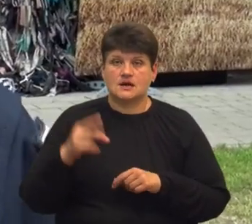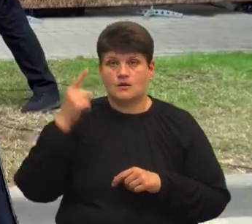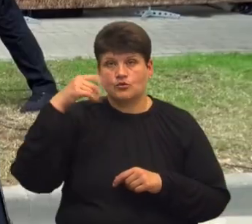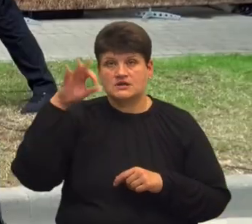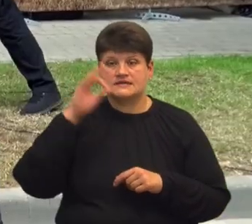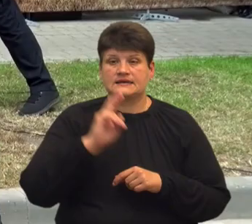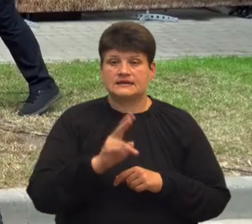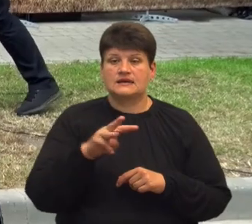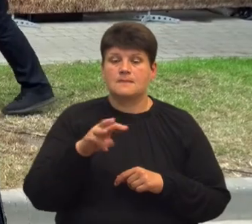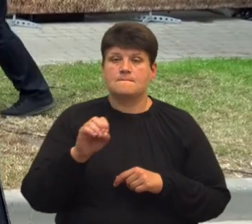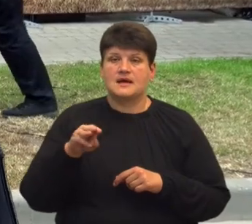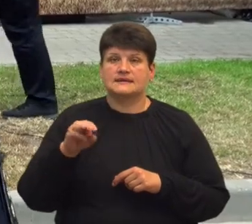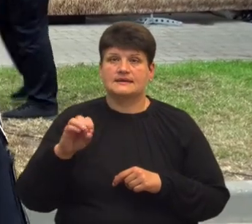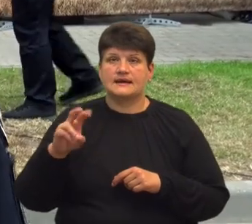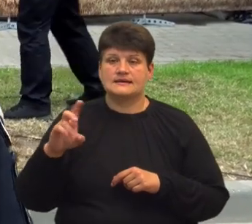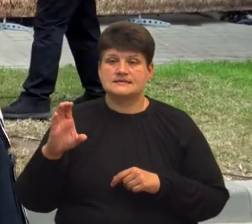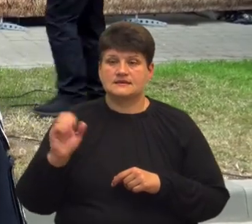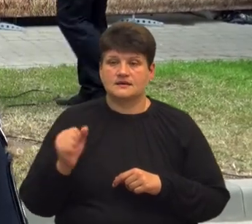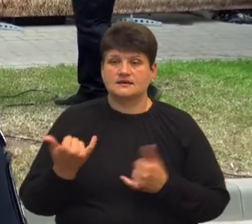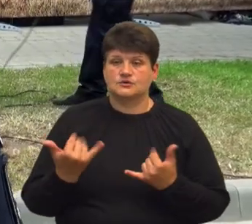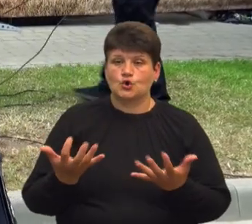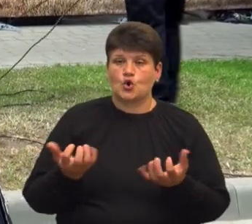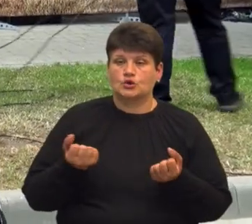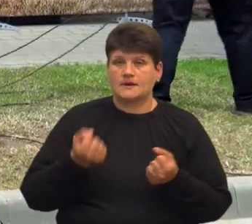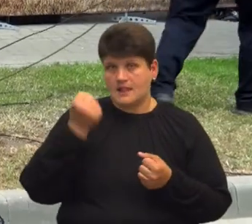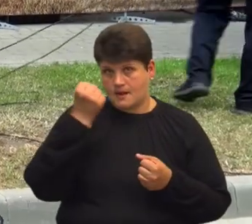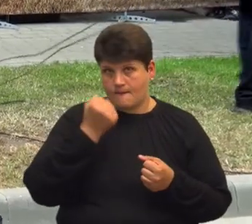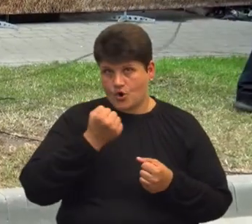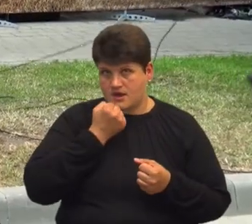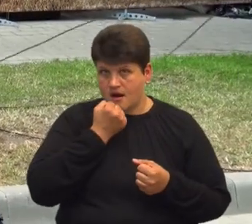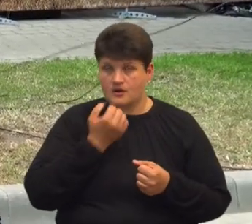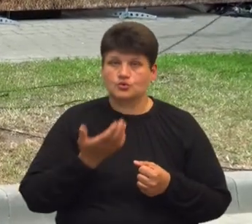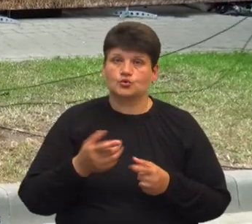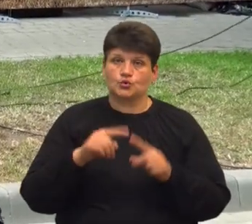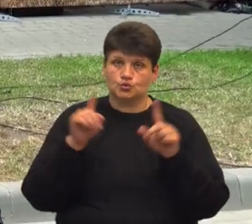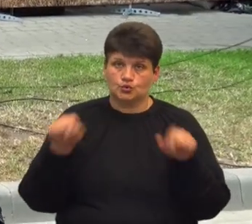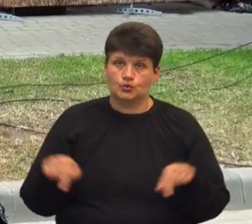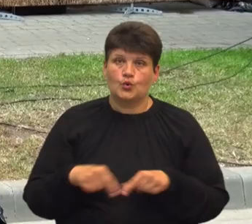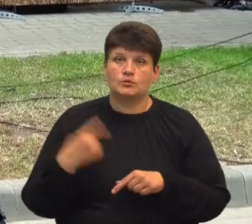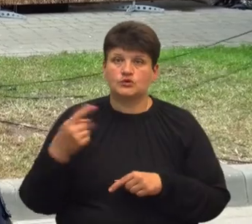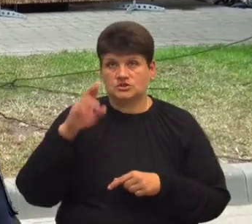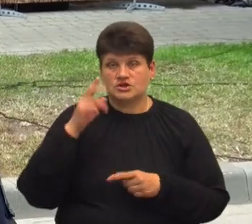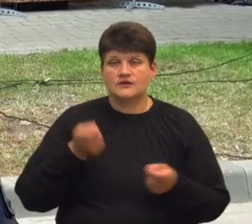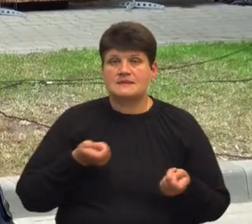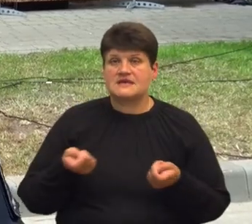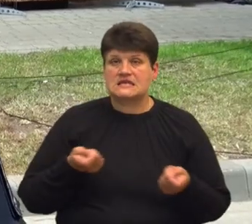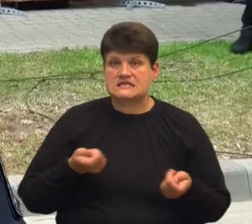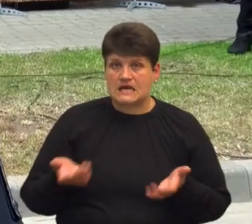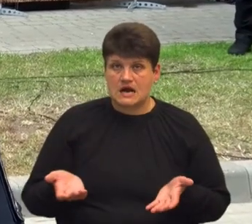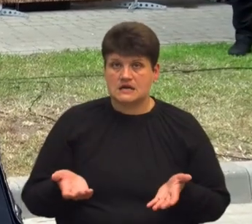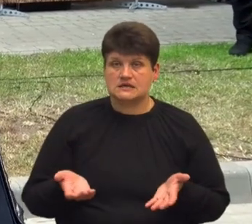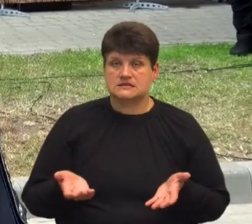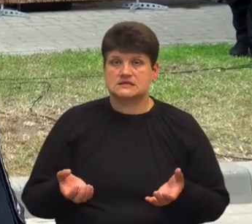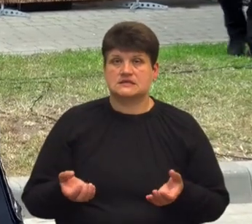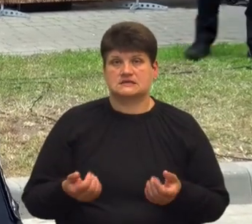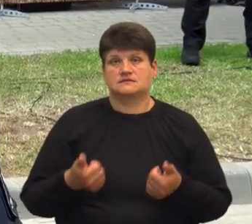Метельська. Я отримала сьогодні подяку від обласної державної адміністрації за віддану